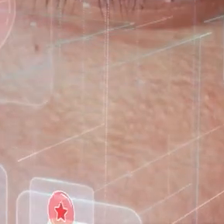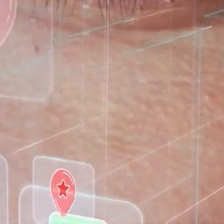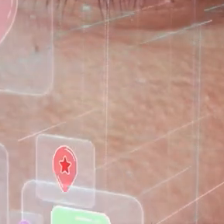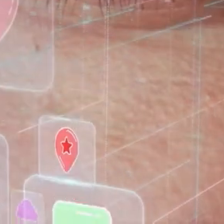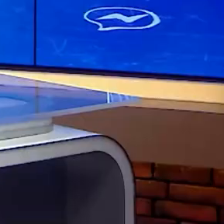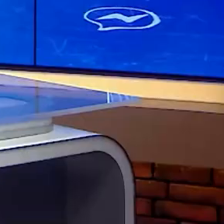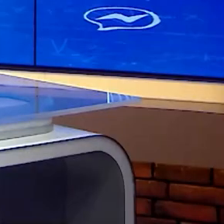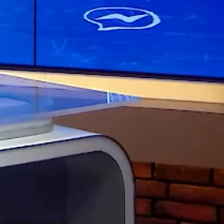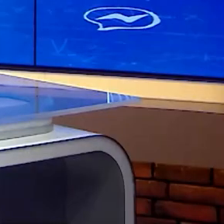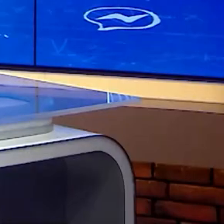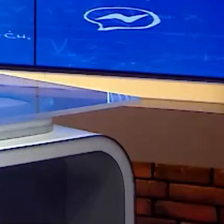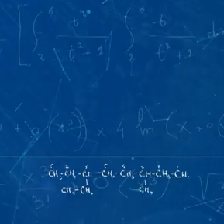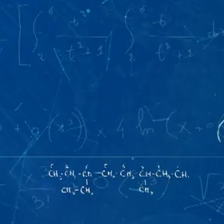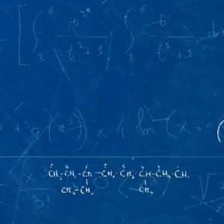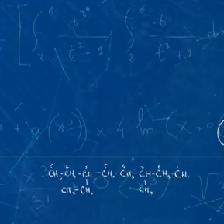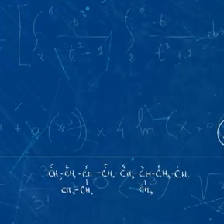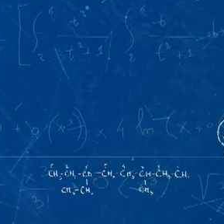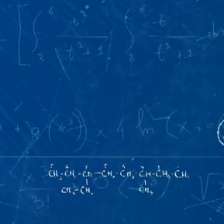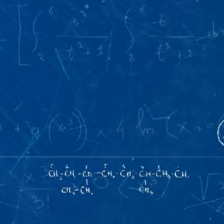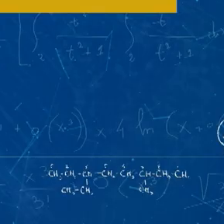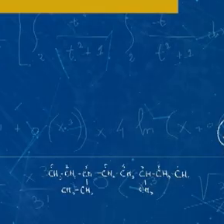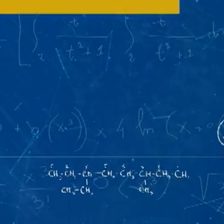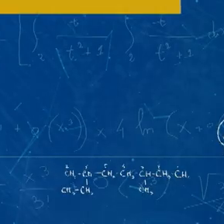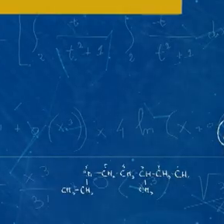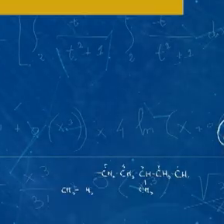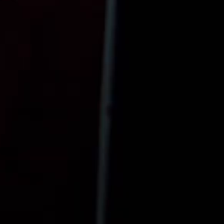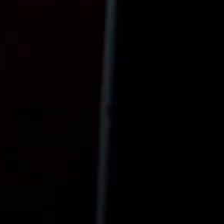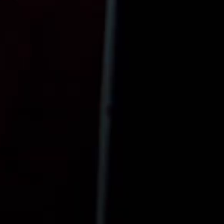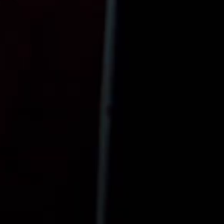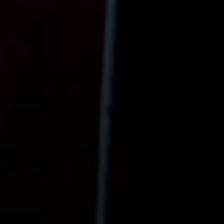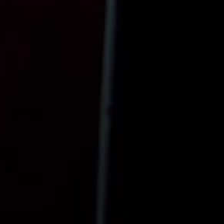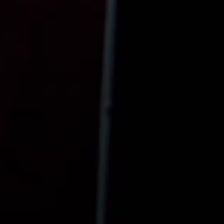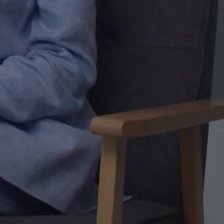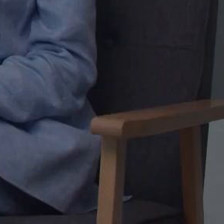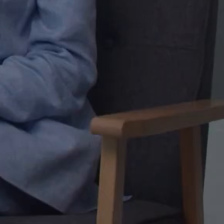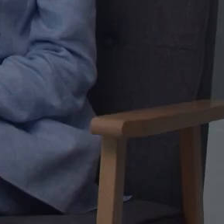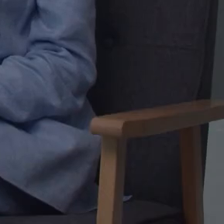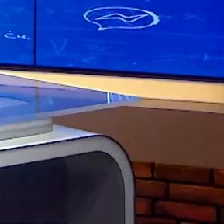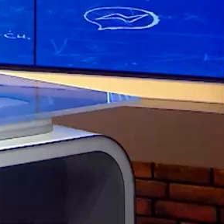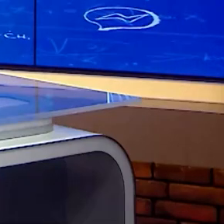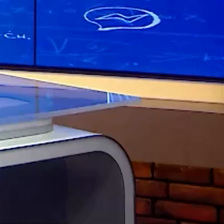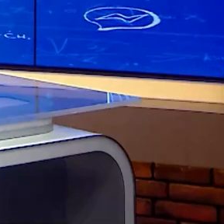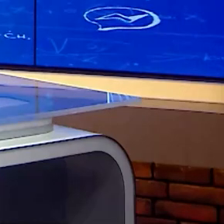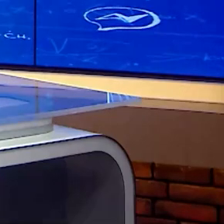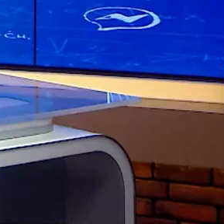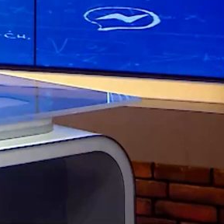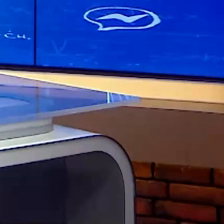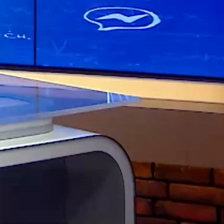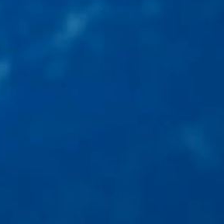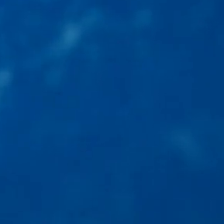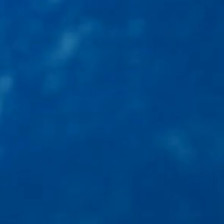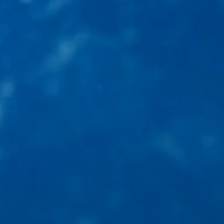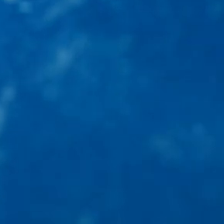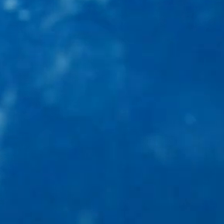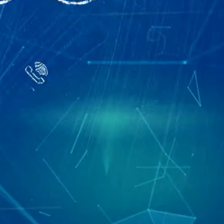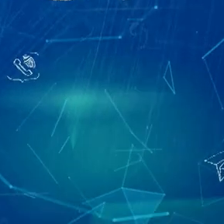властив у людині. Як із ними боротися? Та як споживати інформацію під час війни? Кілька лайфхаків під час всеукраїнського уроку